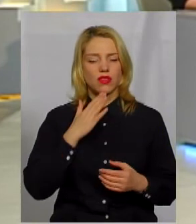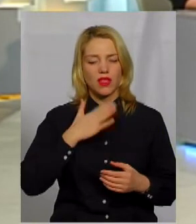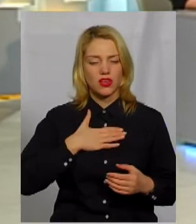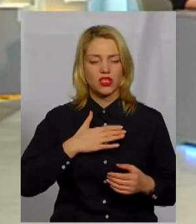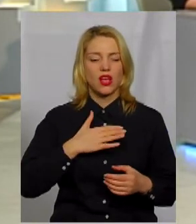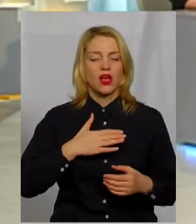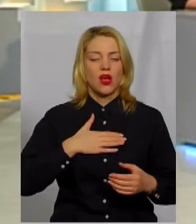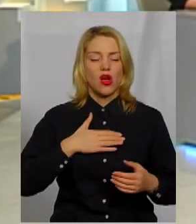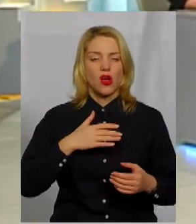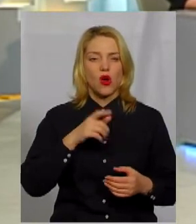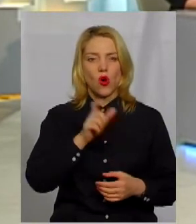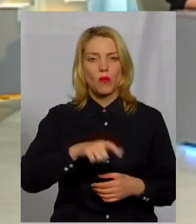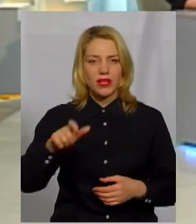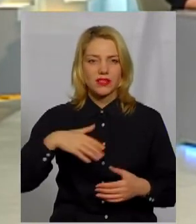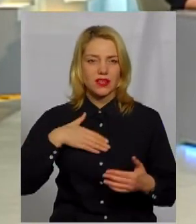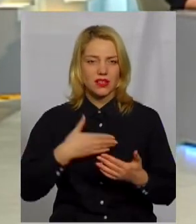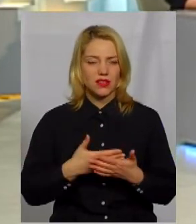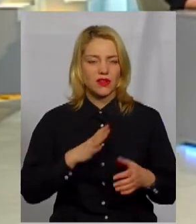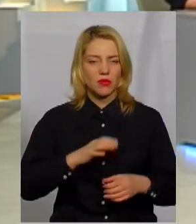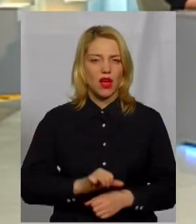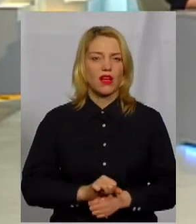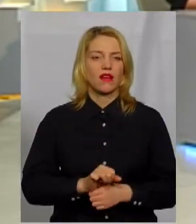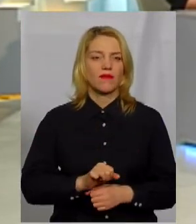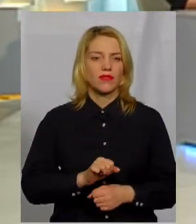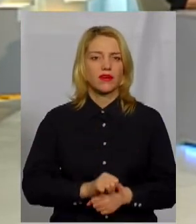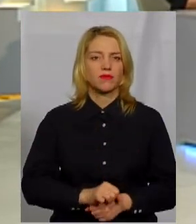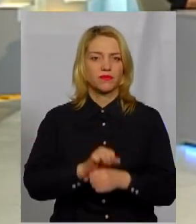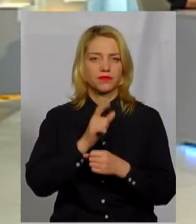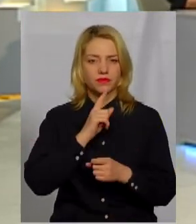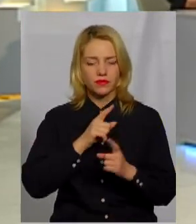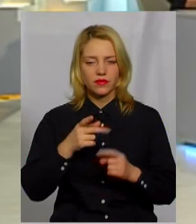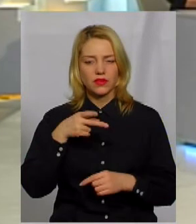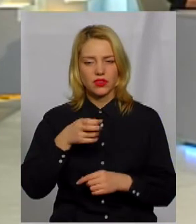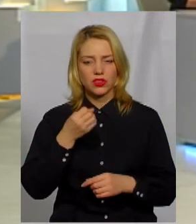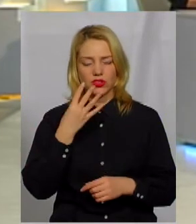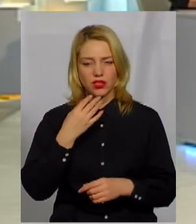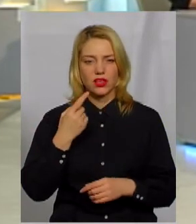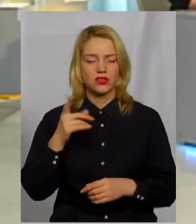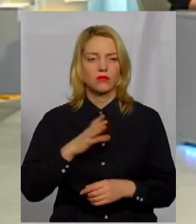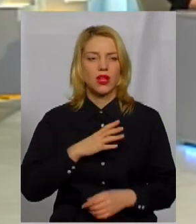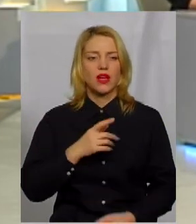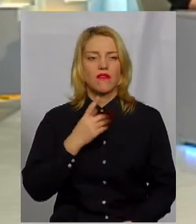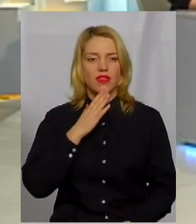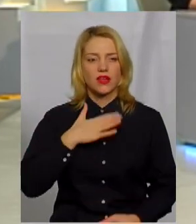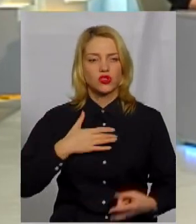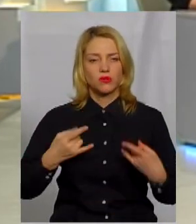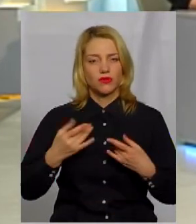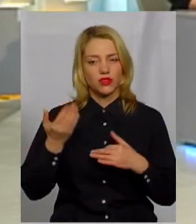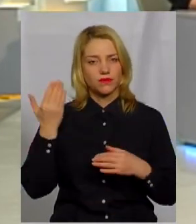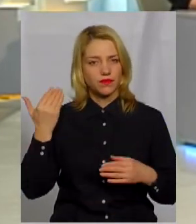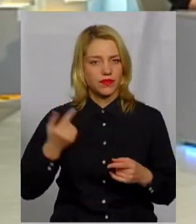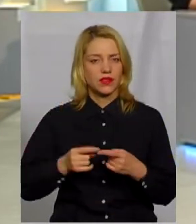активізувалась у тому буремному 14-му, і в одному із наших ефірів Віталій Лемішев – це